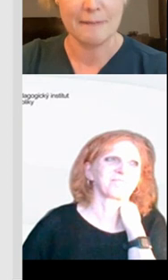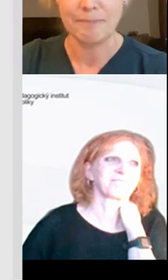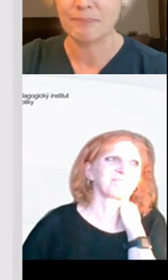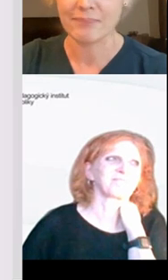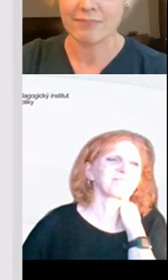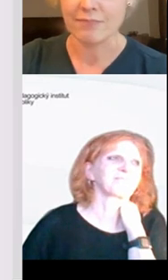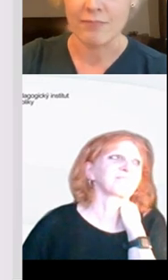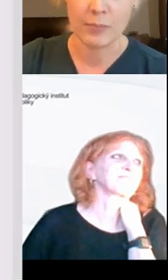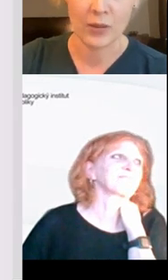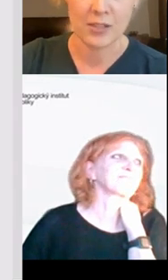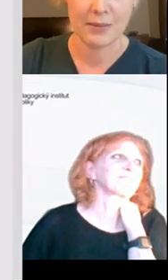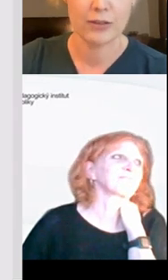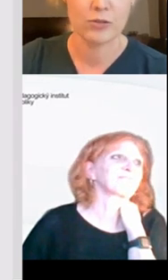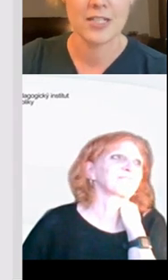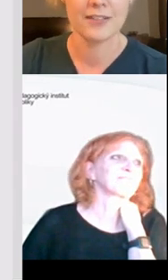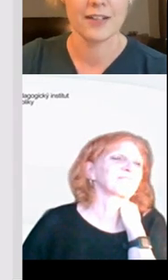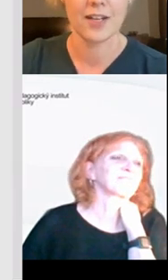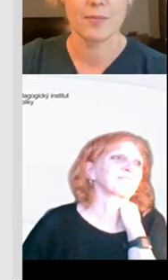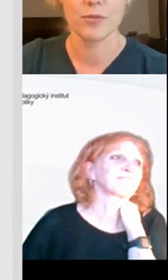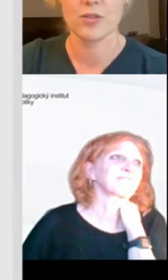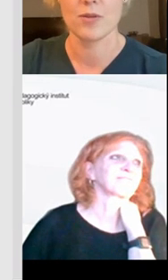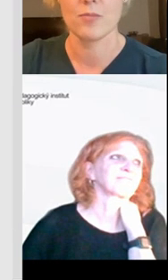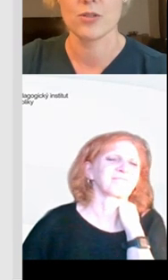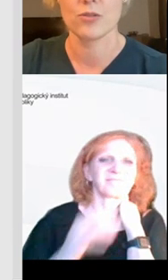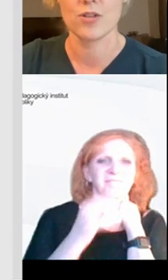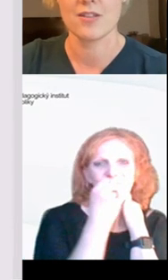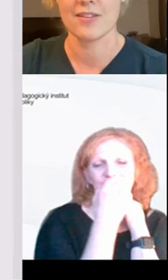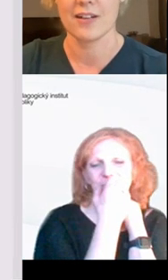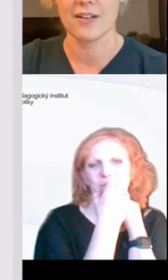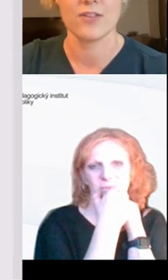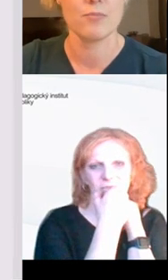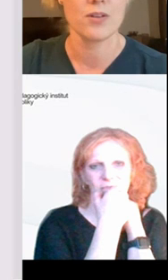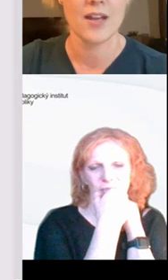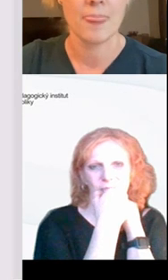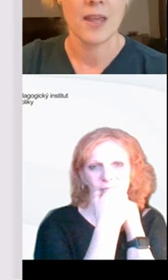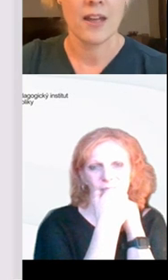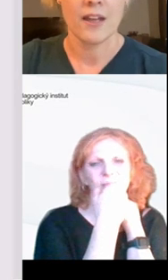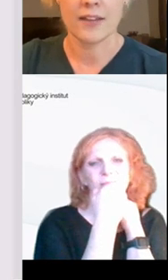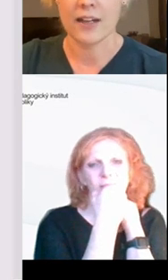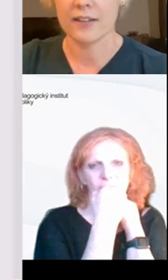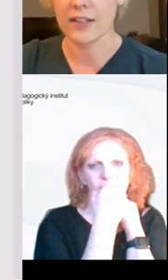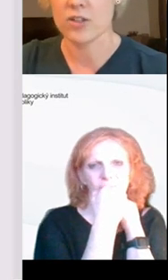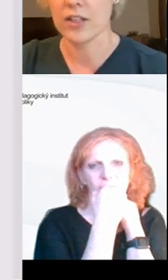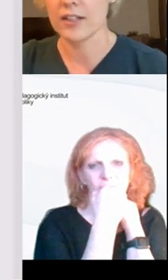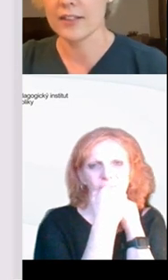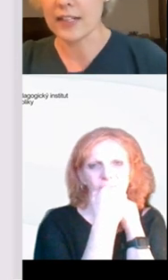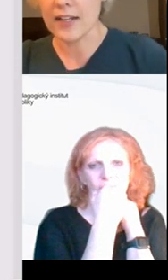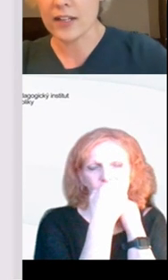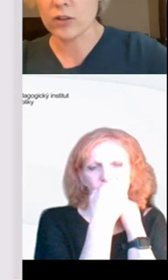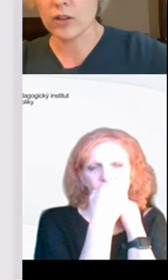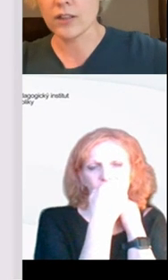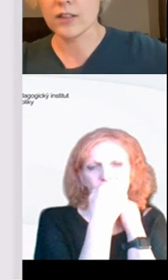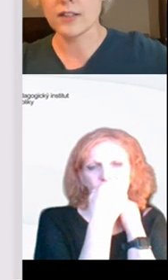nás vlastně chce, po nás pedagozích, tak já poprosím o přeskočení. Tak výborně. Tak, takže